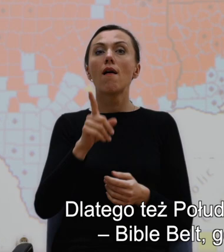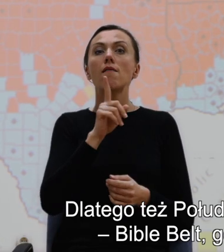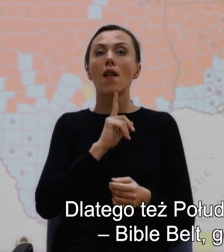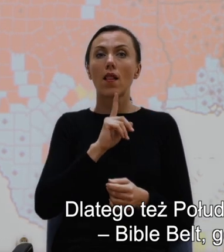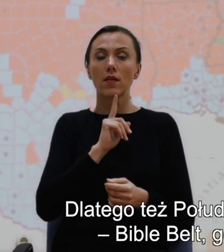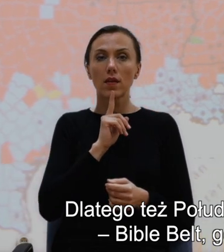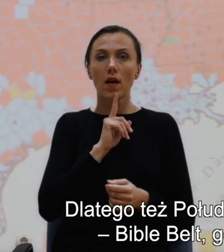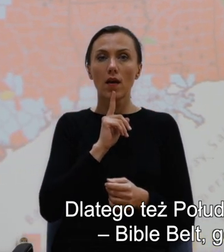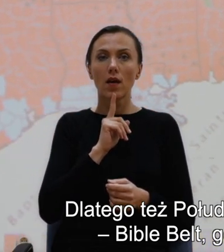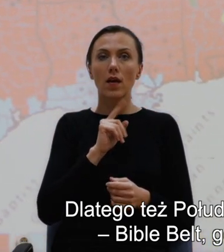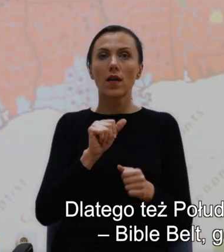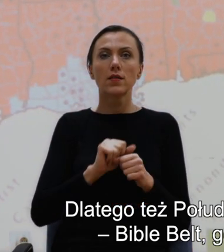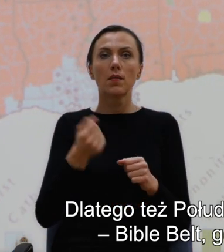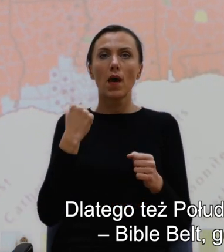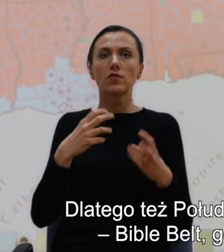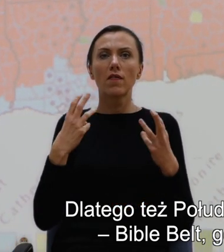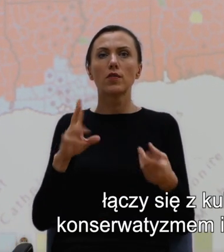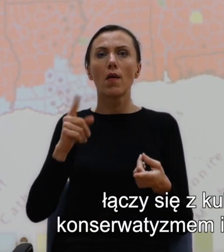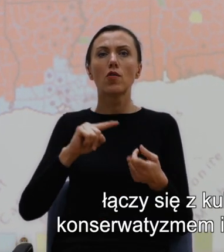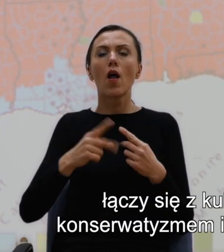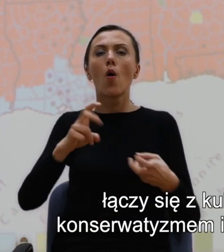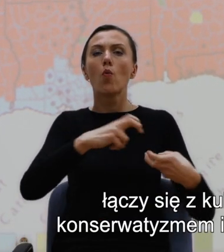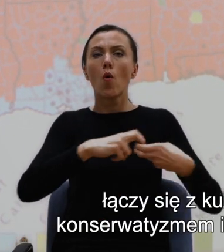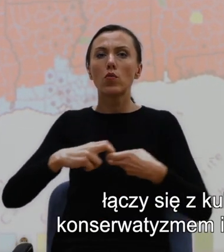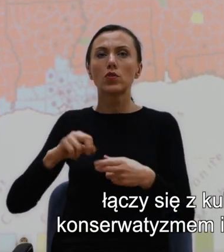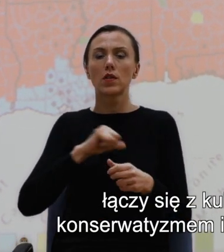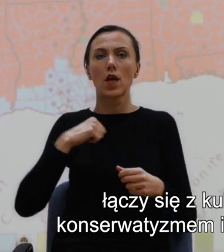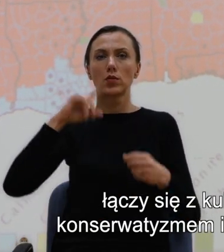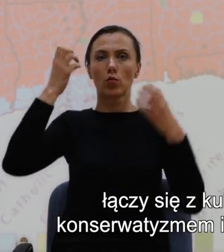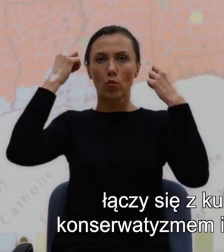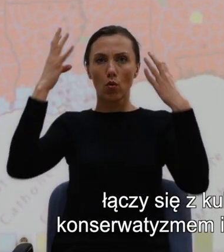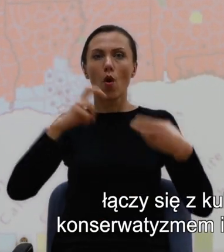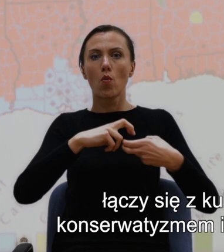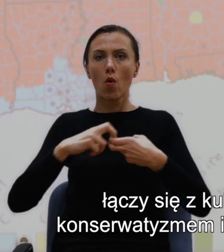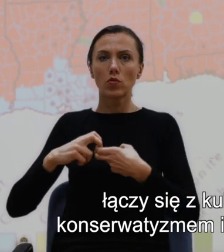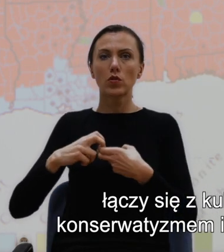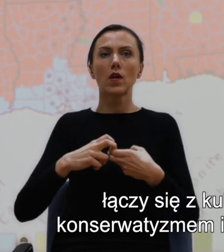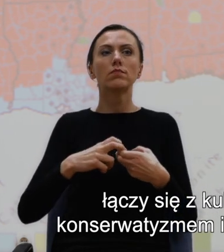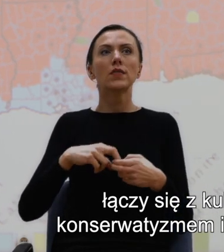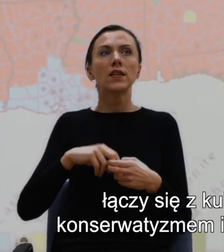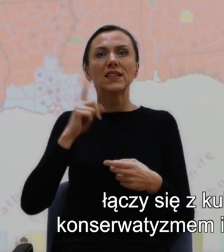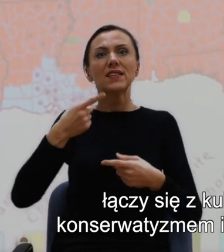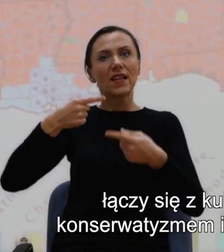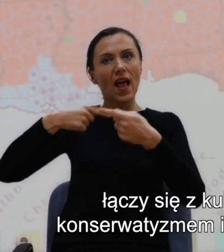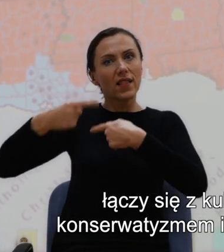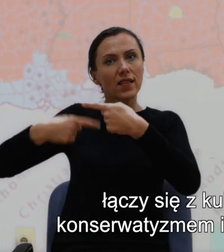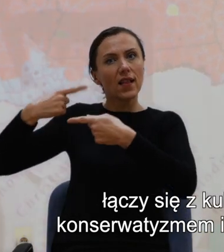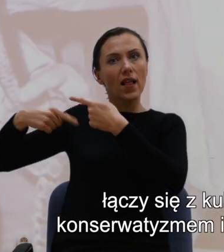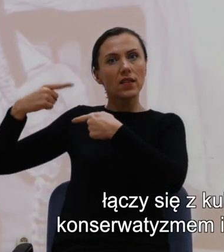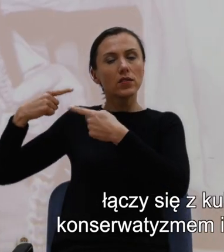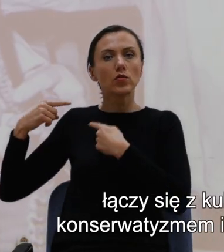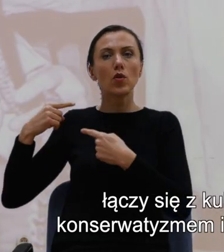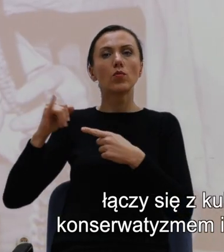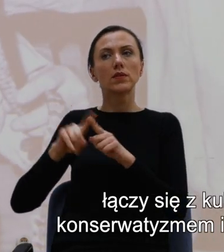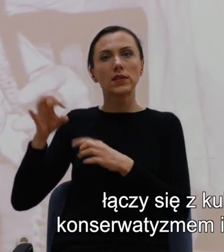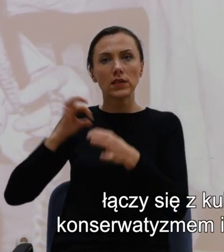odgrywa niezwykle istotną rolę, łączy się z kulturą, łączy się ze wspomnianym wcześniej konserwatyzmem i też